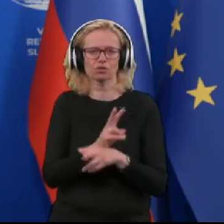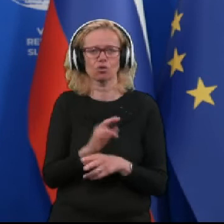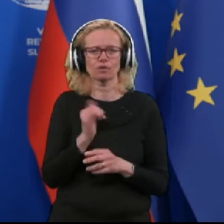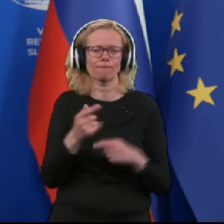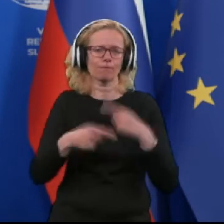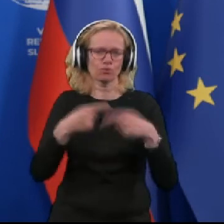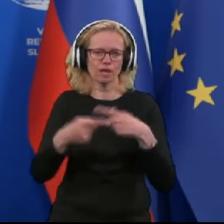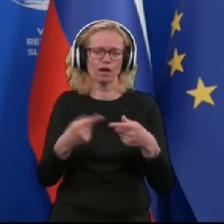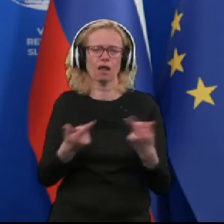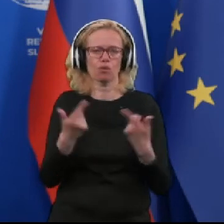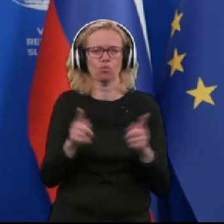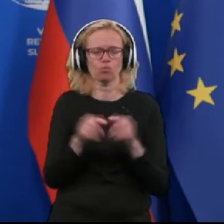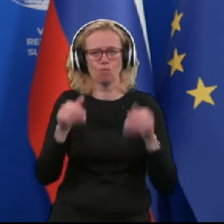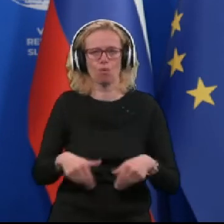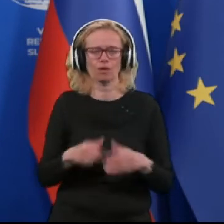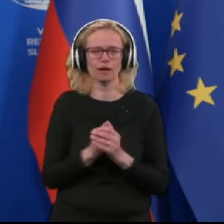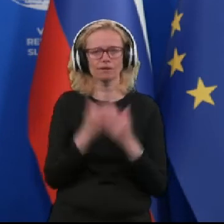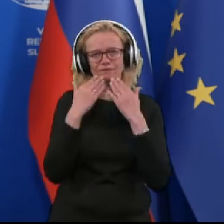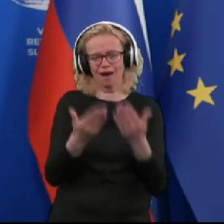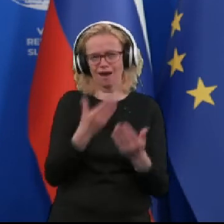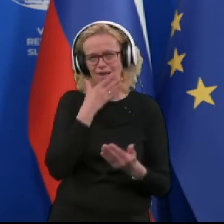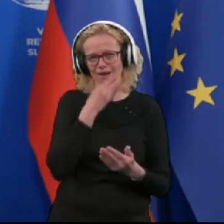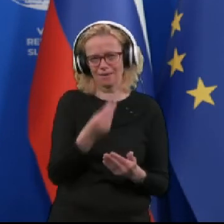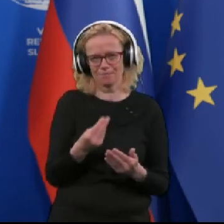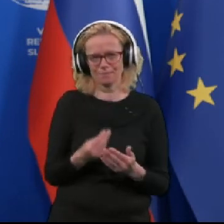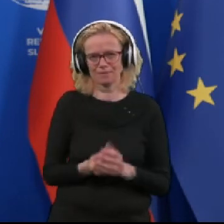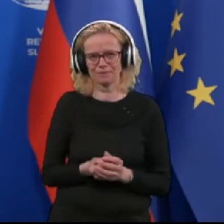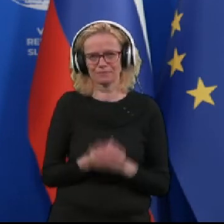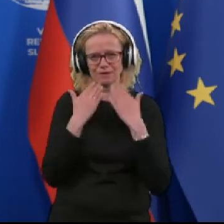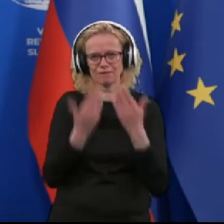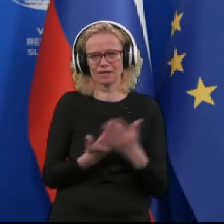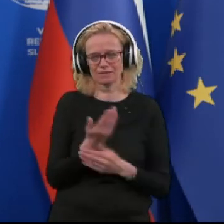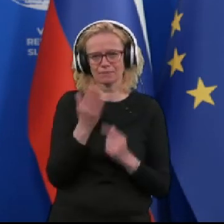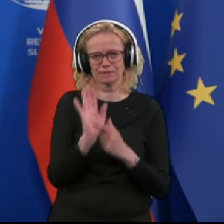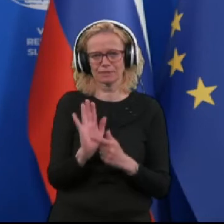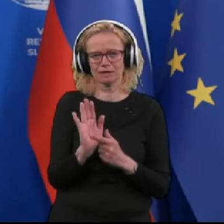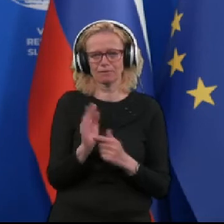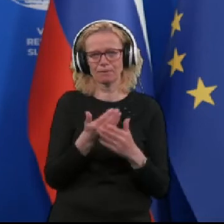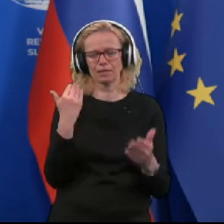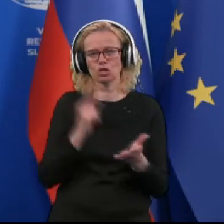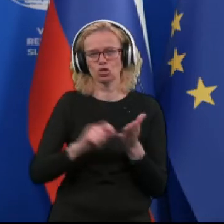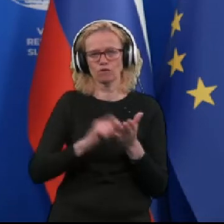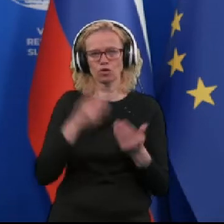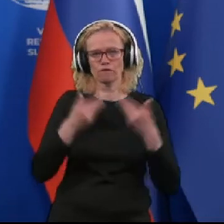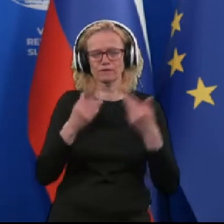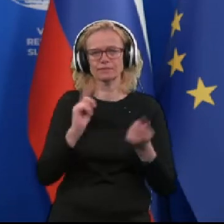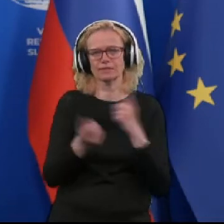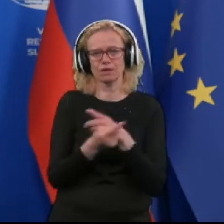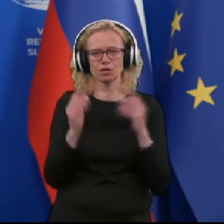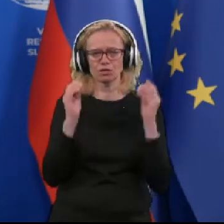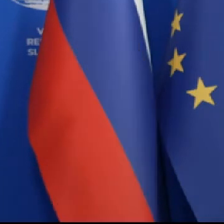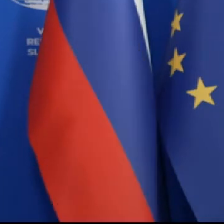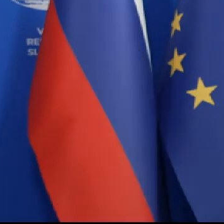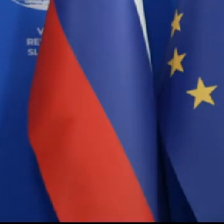tako, kot bi moralo biti. Hvala lepa. Hvala za to predstavitev. Predvno gremo k novinarskem vprašanju. Se boste zamenjali tudi